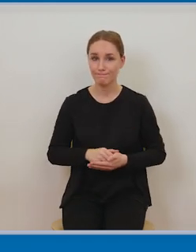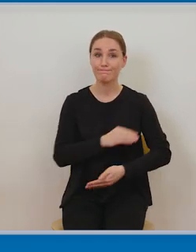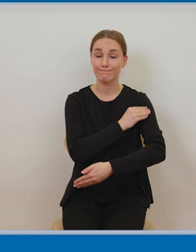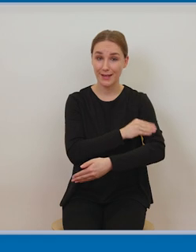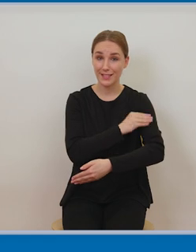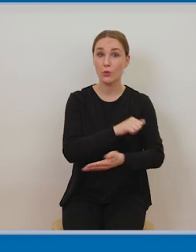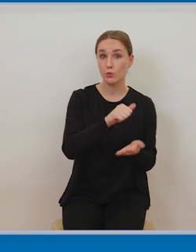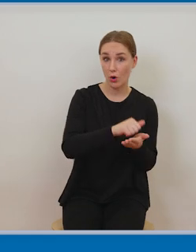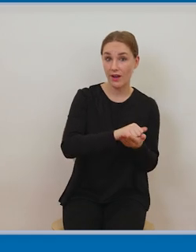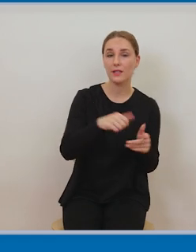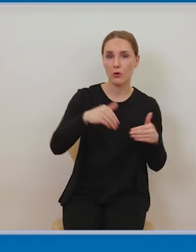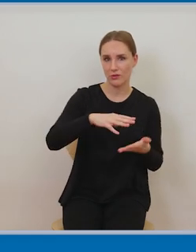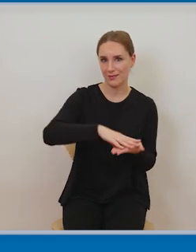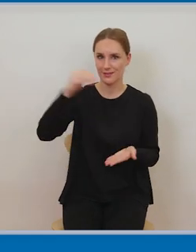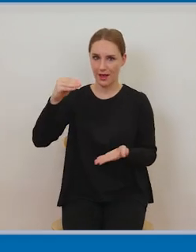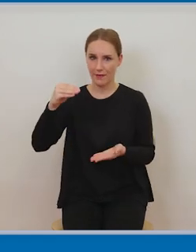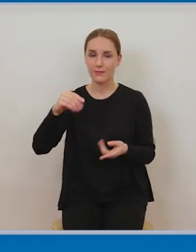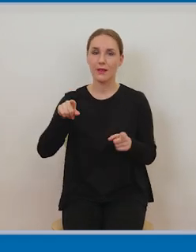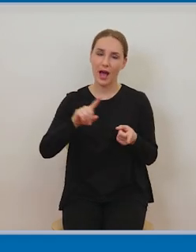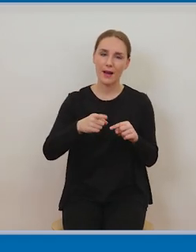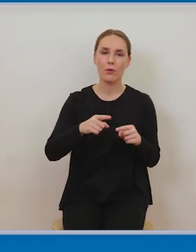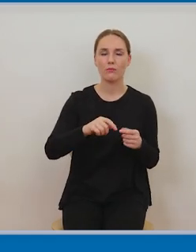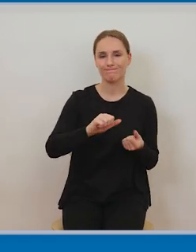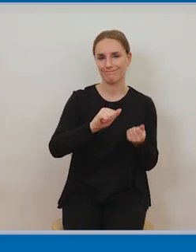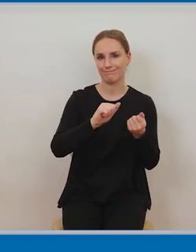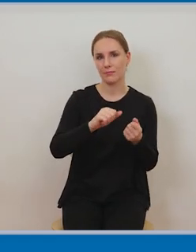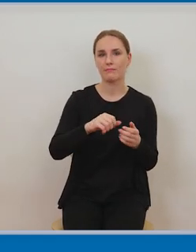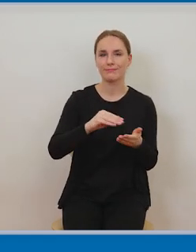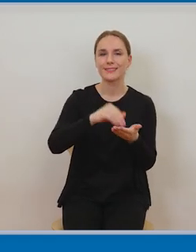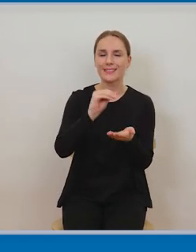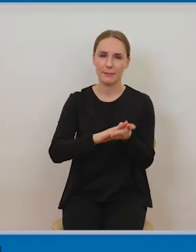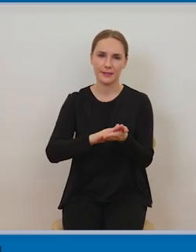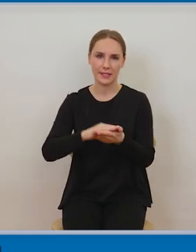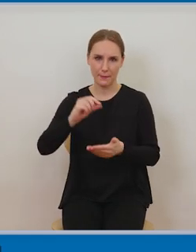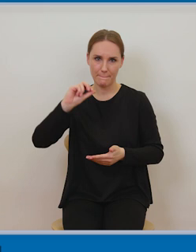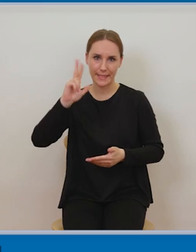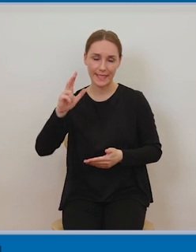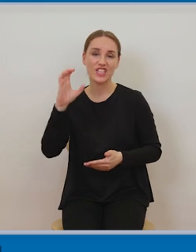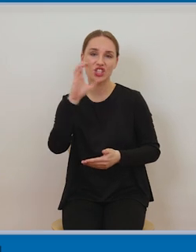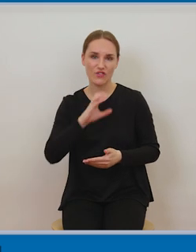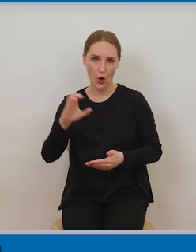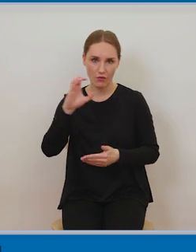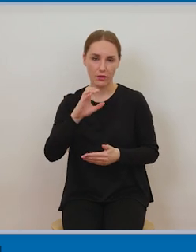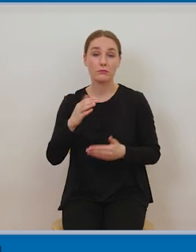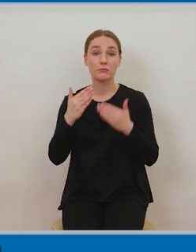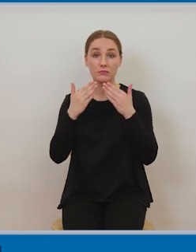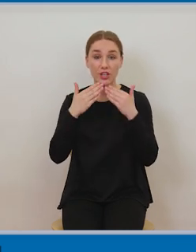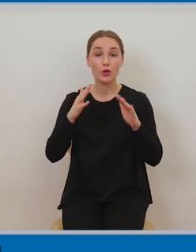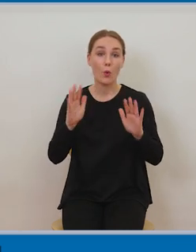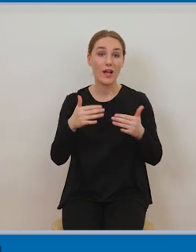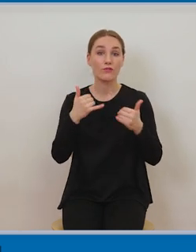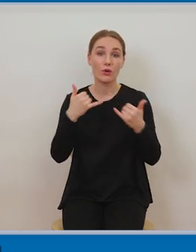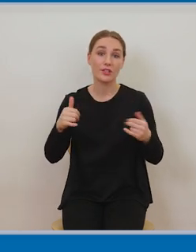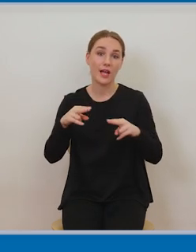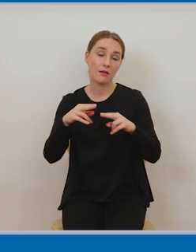na przykład wzrokowo. To może być tak zwana książka mówiona. E-book może być specjalnie przygotowany właśnie dla